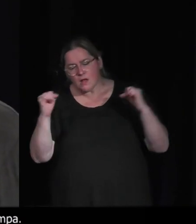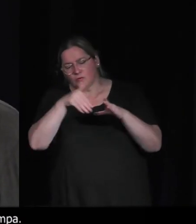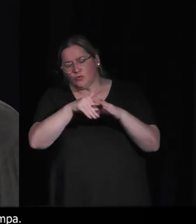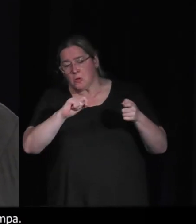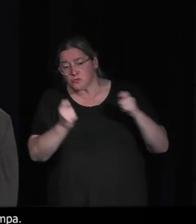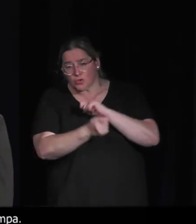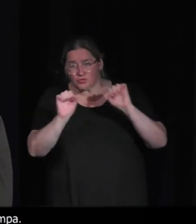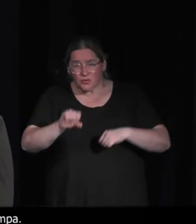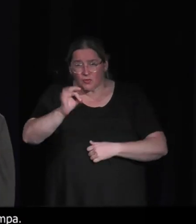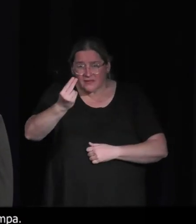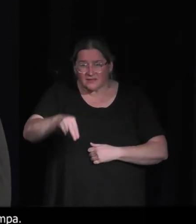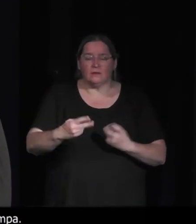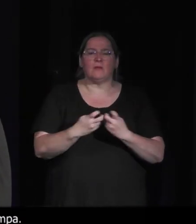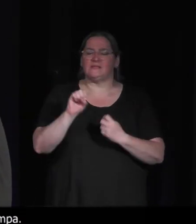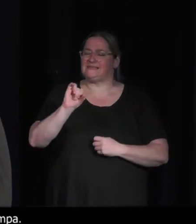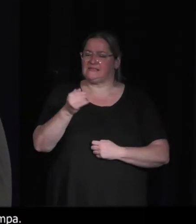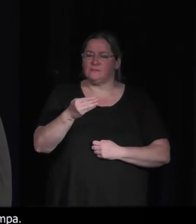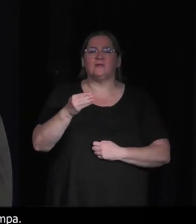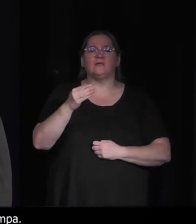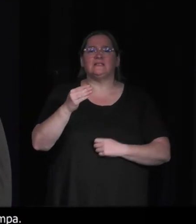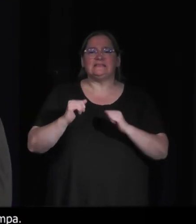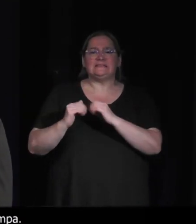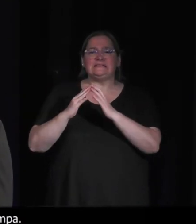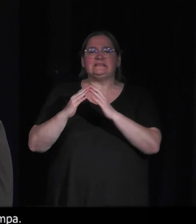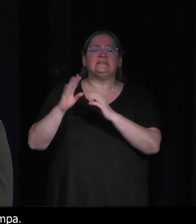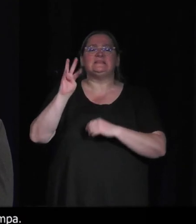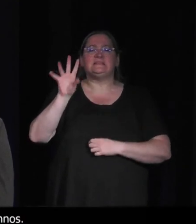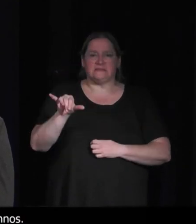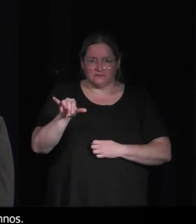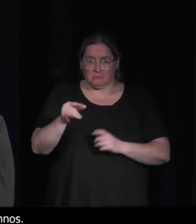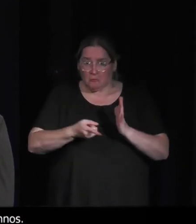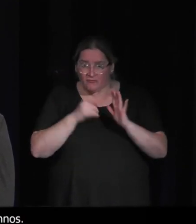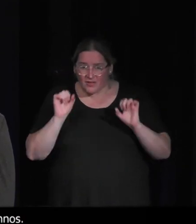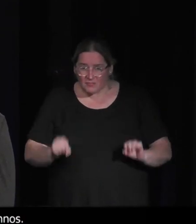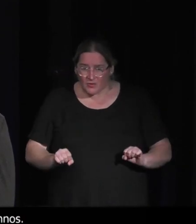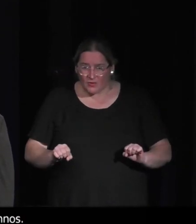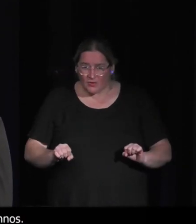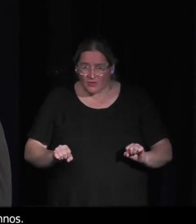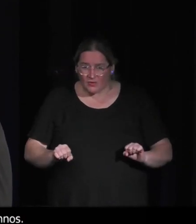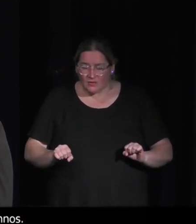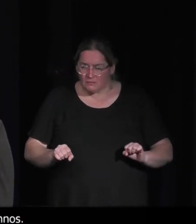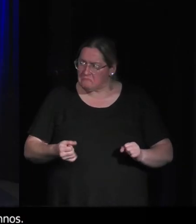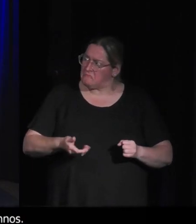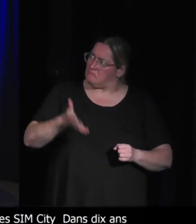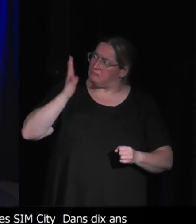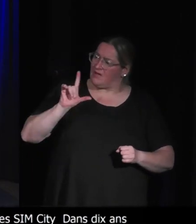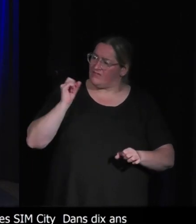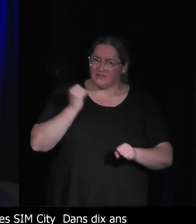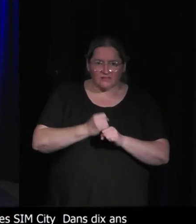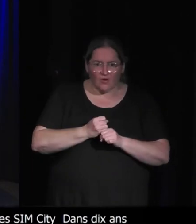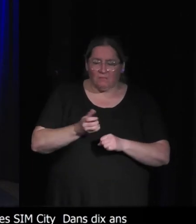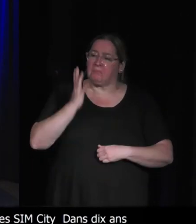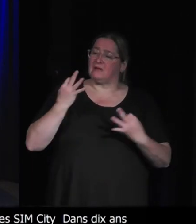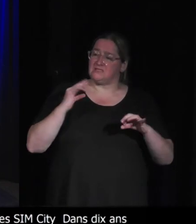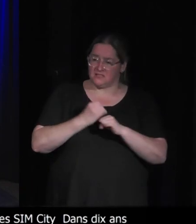peu ? Est-ce qu'on peut refaire les SimCity ? Bon, et d'ailleurs avec difficulté, dans 10 ans comme on le faisait il y a 20 ans. Manifestement, on voit que ça